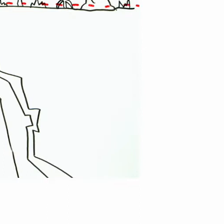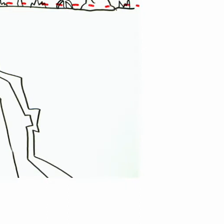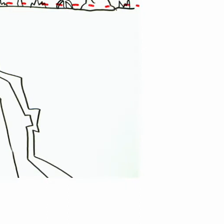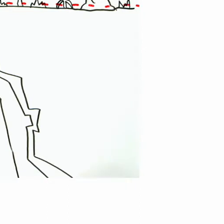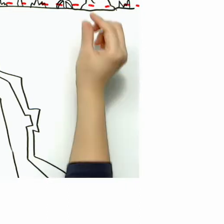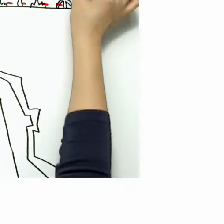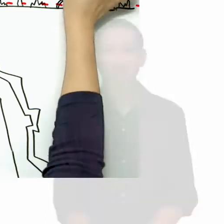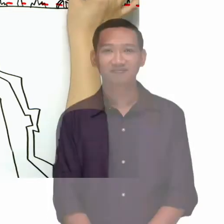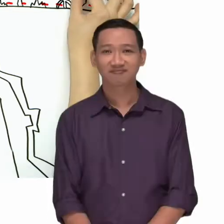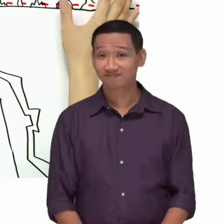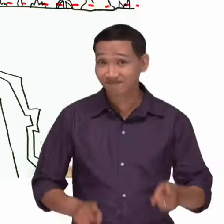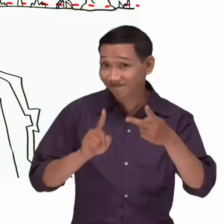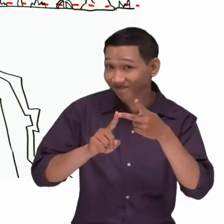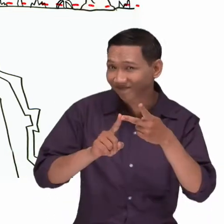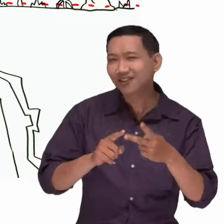Bước 2